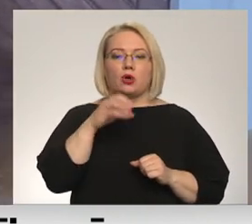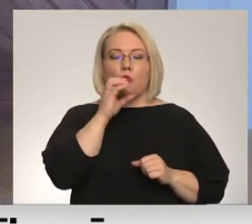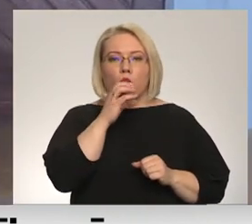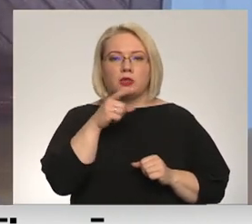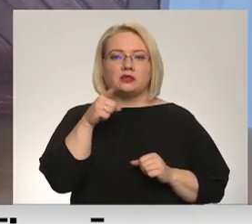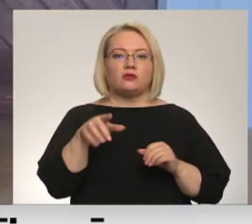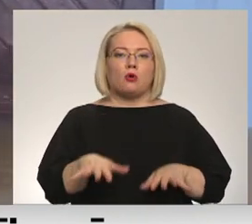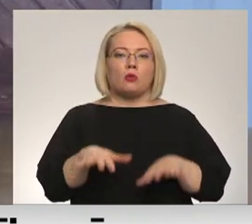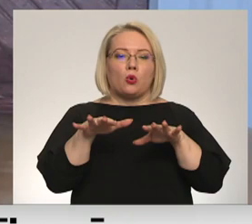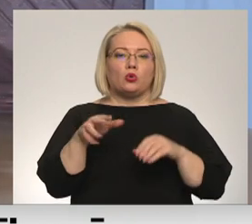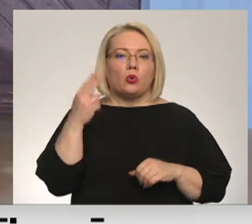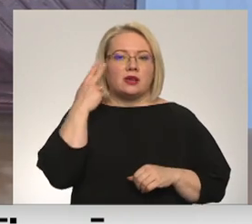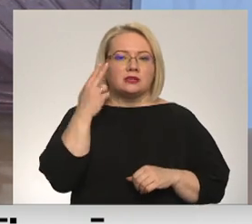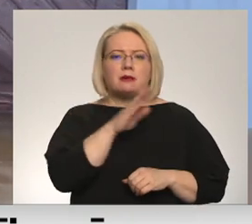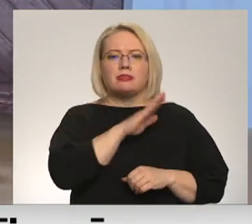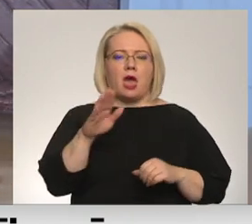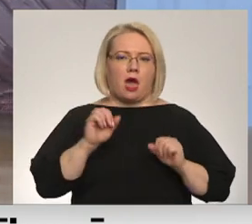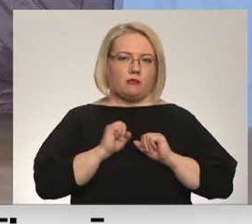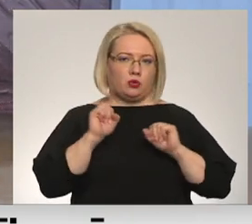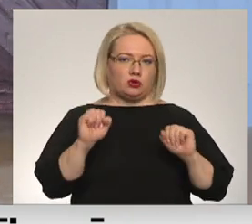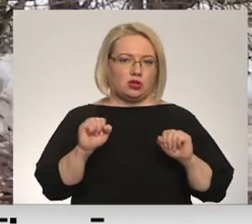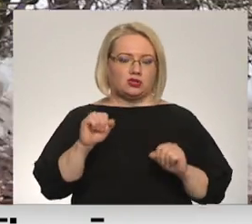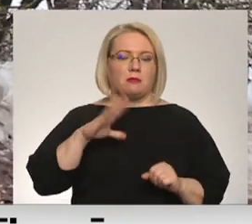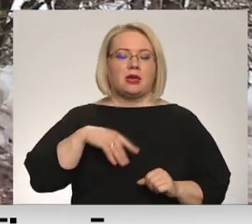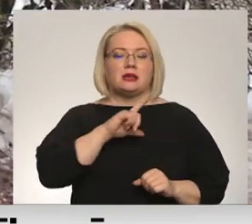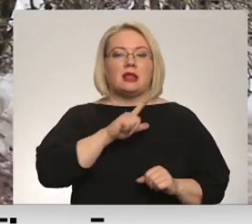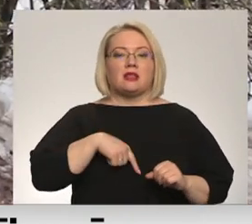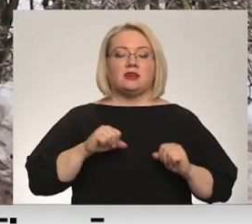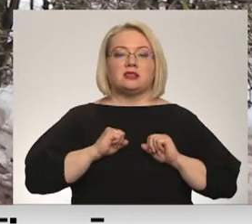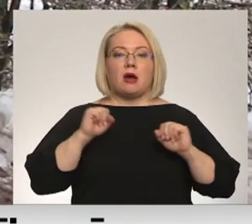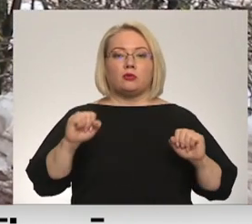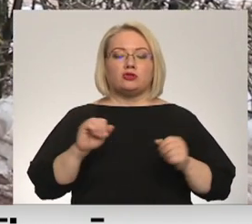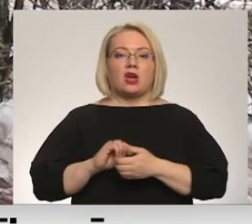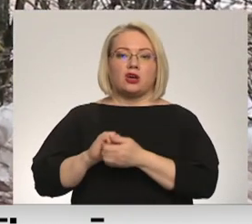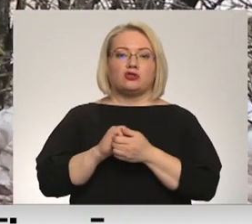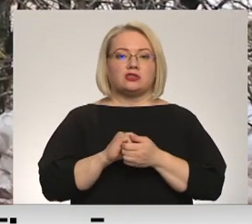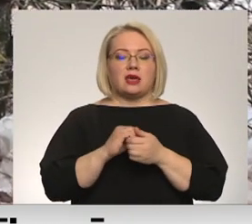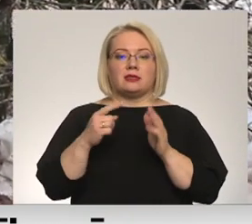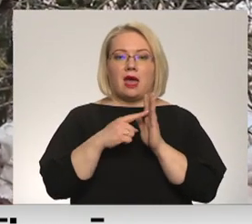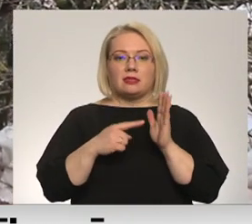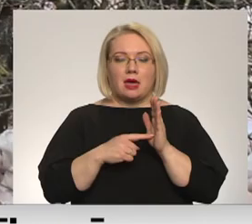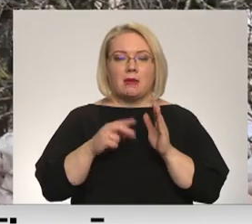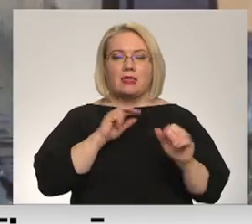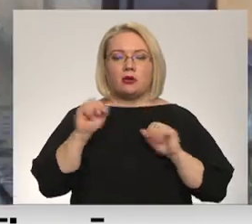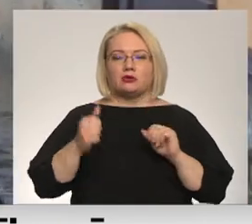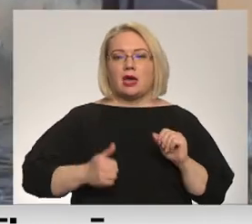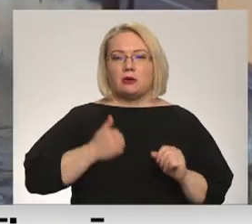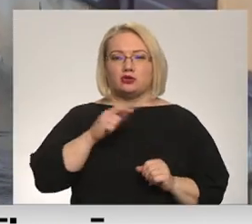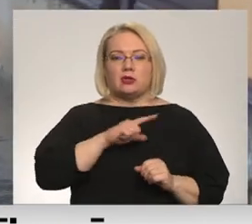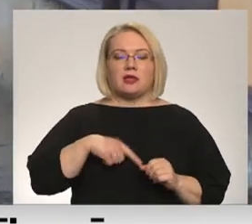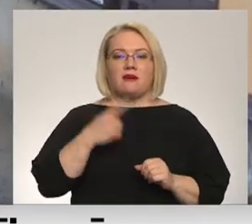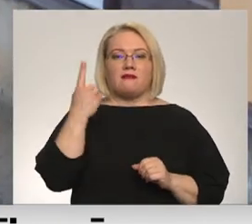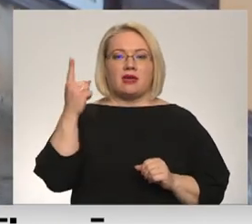šo te plūdu risku vispār neapdrošināsim. Pēc Latvijas apdrošinātāji asociācijas datiem Latvijā nekustumā īpašuma apdrošināšana ir vienai